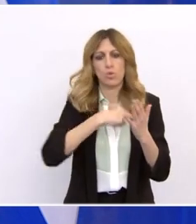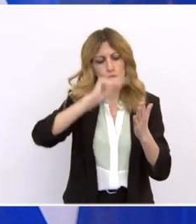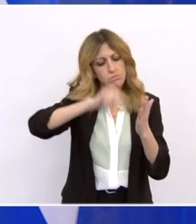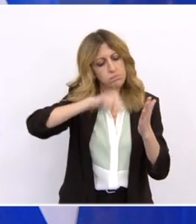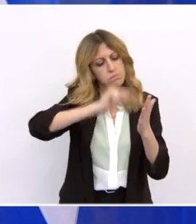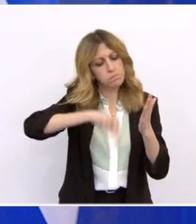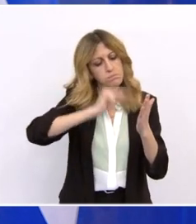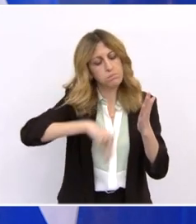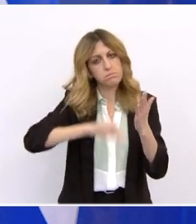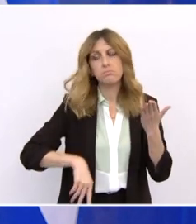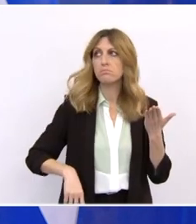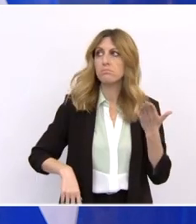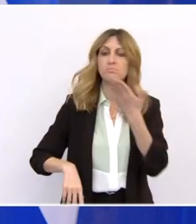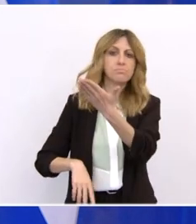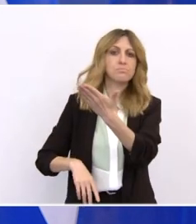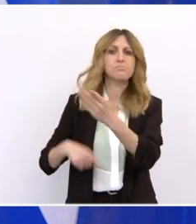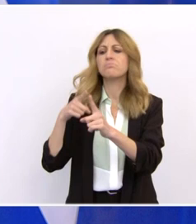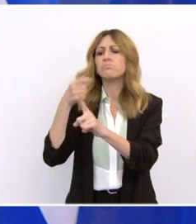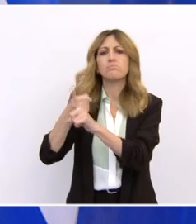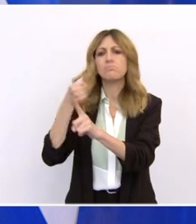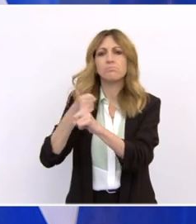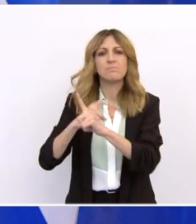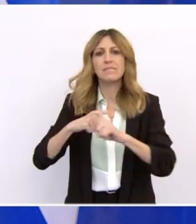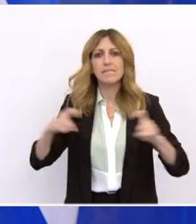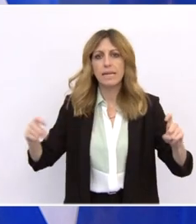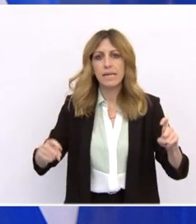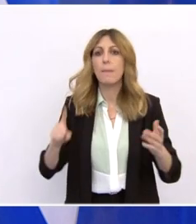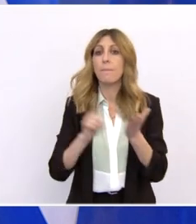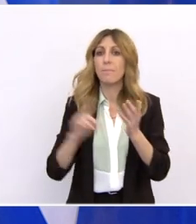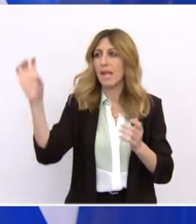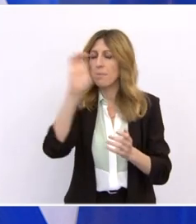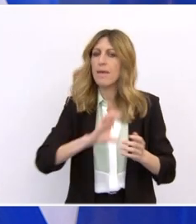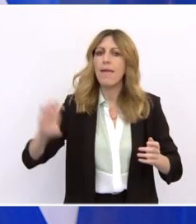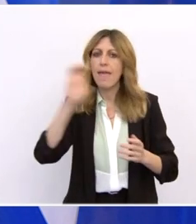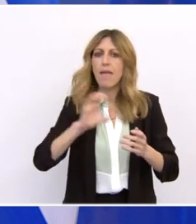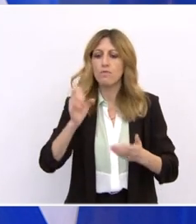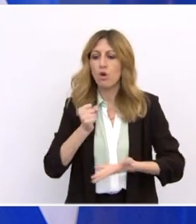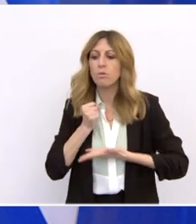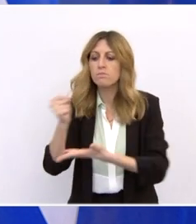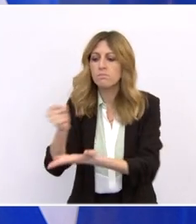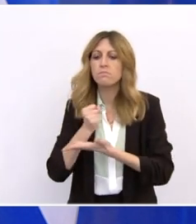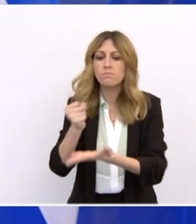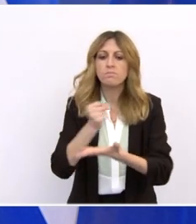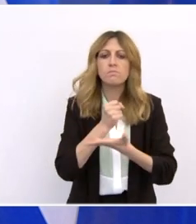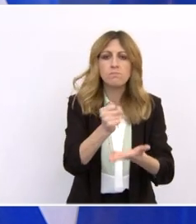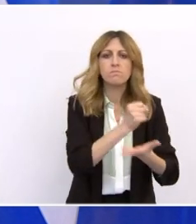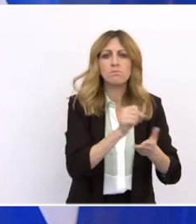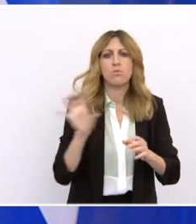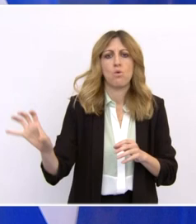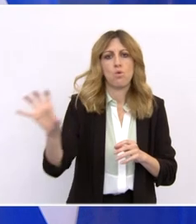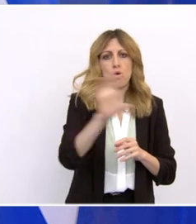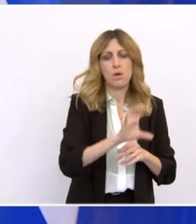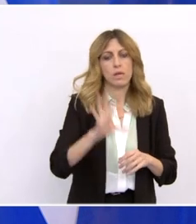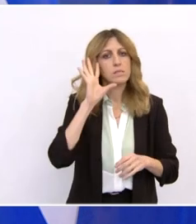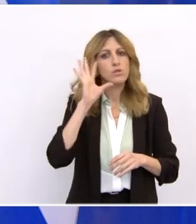ζήτημα του κοινού ευρωπαϊκού δανεισμού, για να αντιμετωπίσουμε τις οικονομικές συνέπειες της πανδημίας